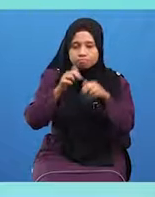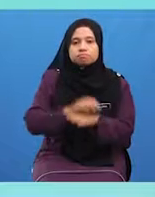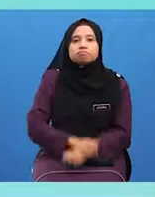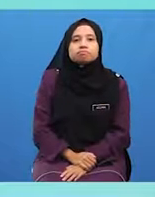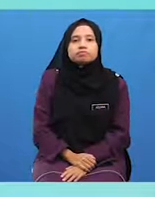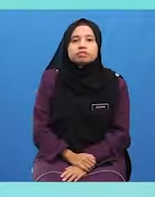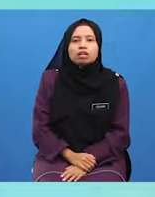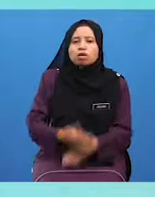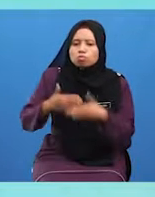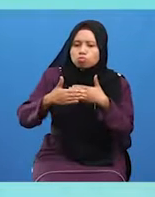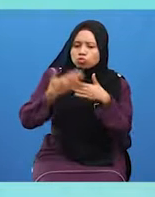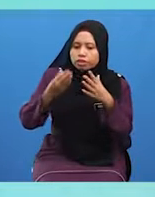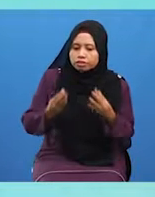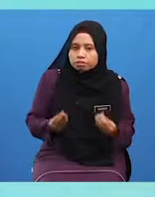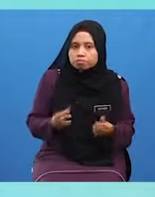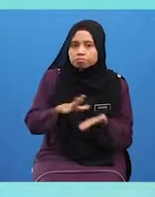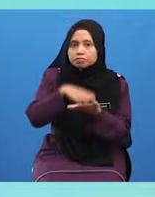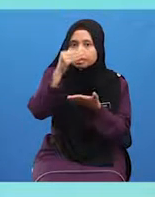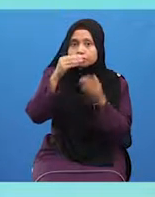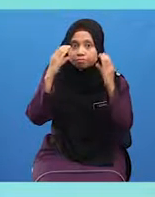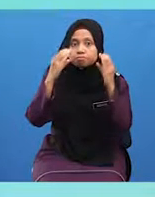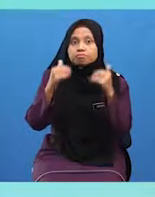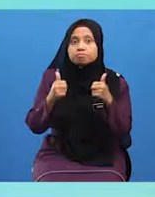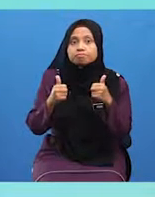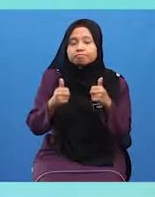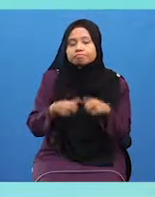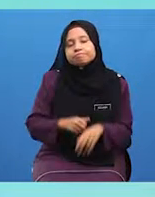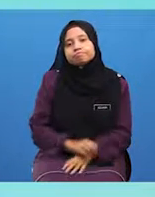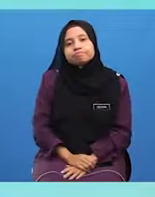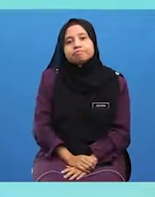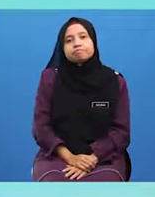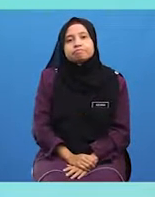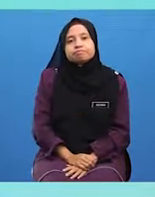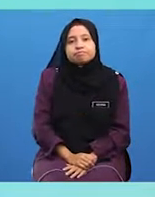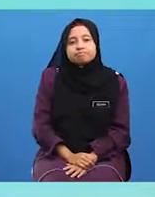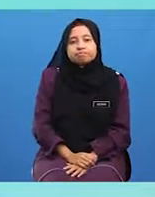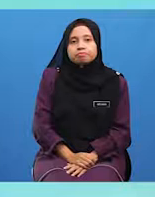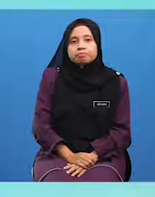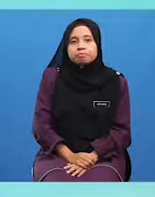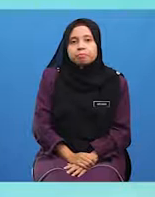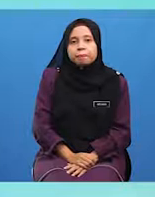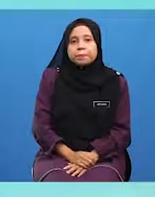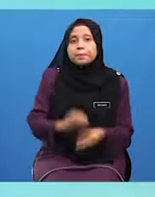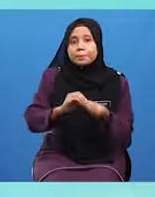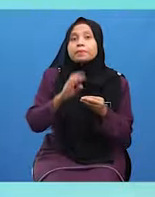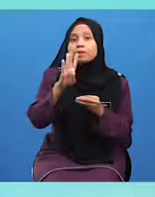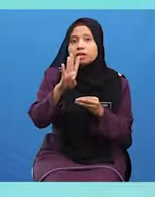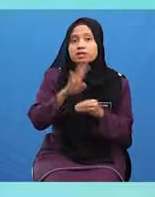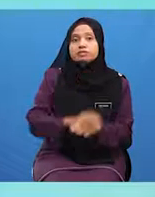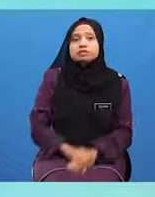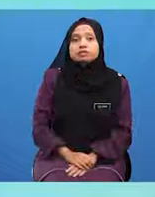Mudah Terima Pelajaran guru Seronokkan Murid-murid Empat